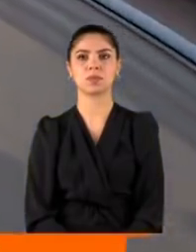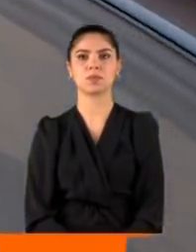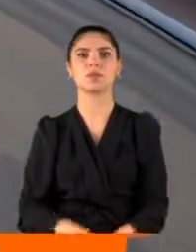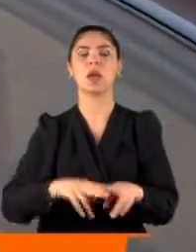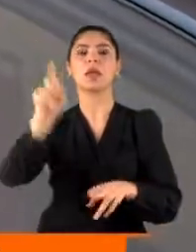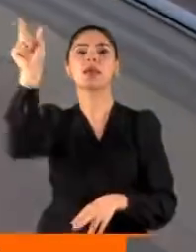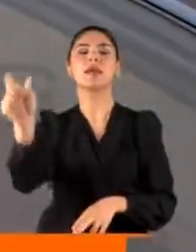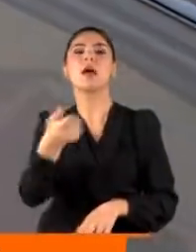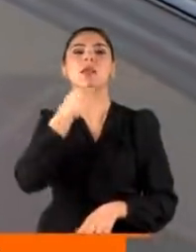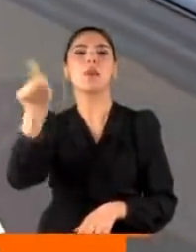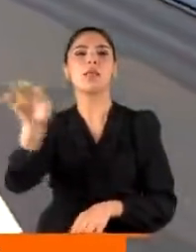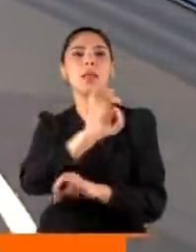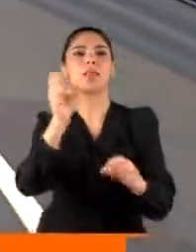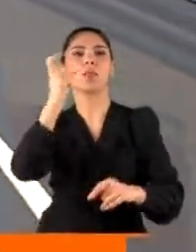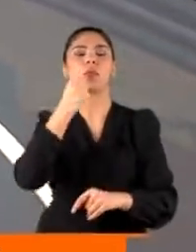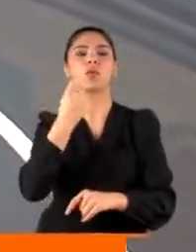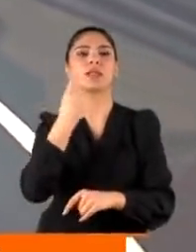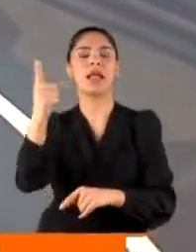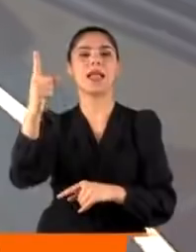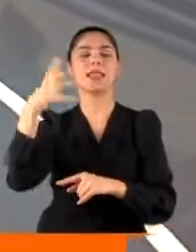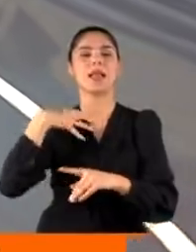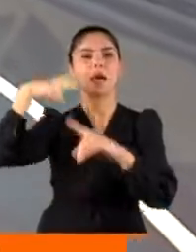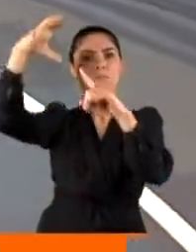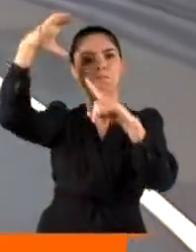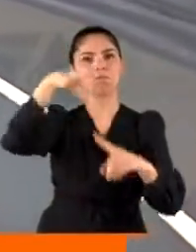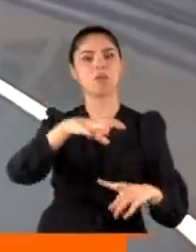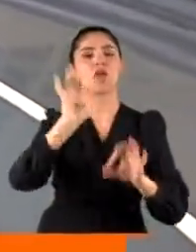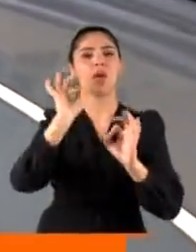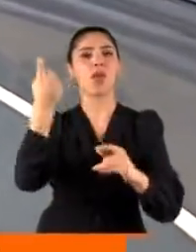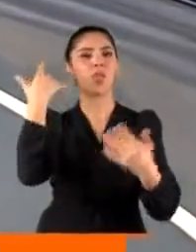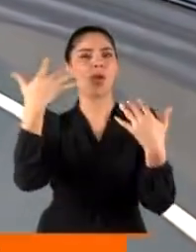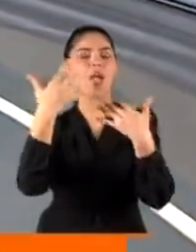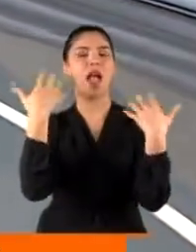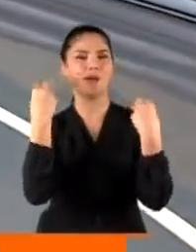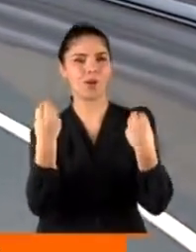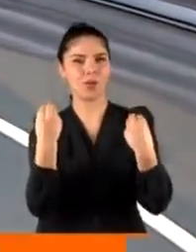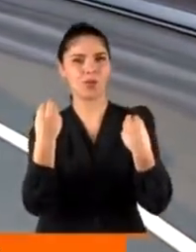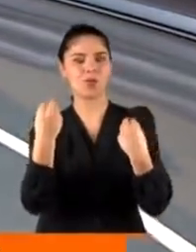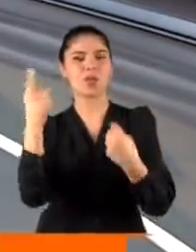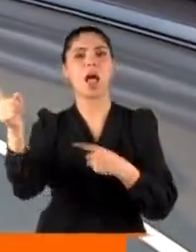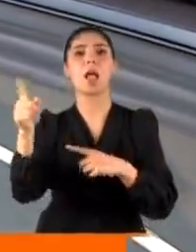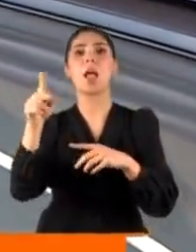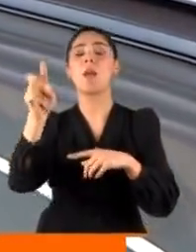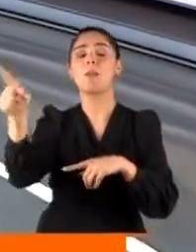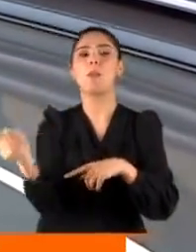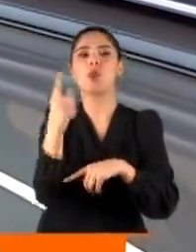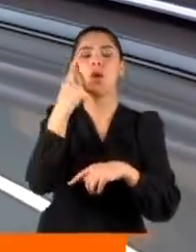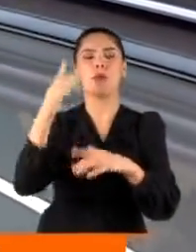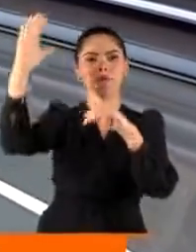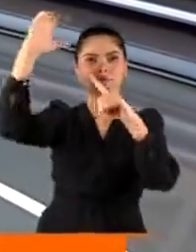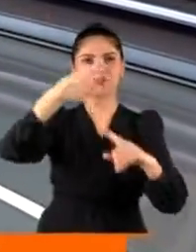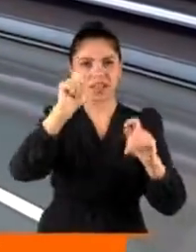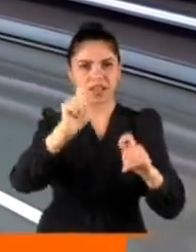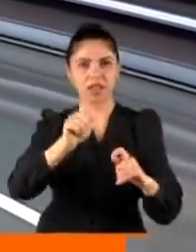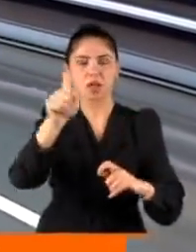Kazım Murat Özarslan tam 9 yıldır yamaç paraşütü yapıyordu. Dünkü güzel havayı fırsat bildi, paramotorla uçuşa geçti. Ancak bu kez